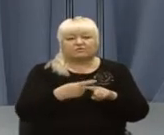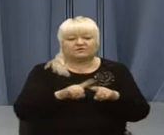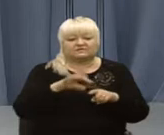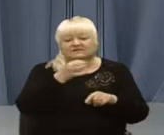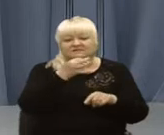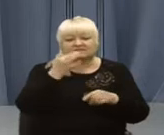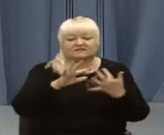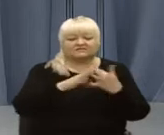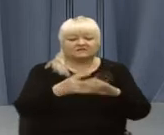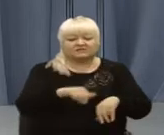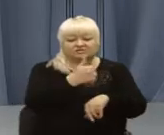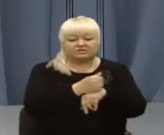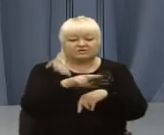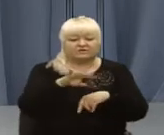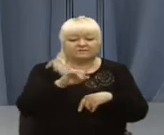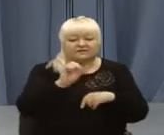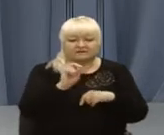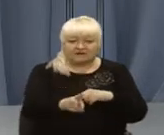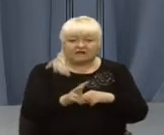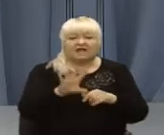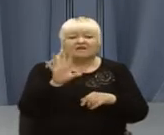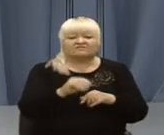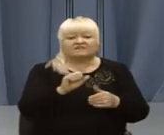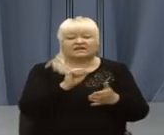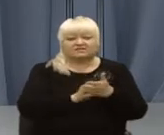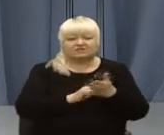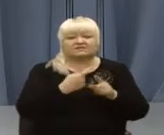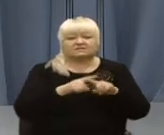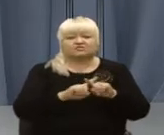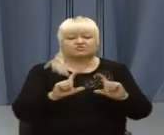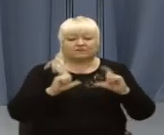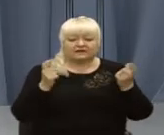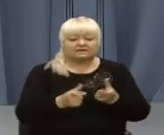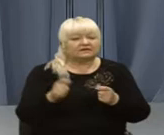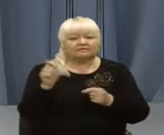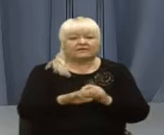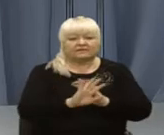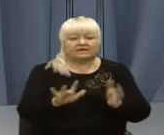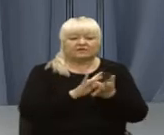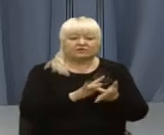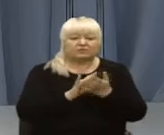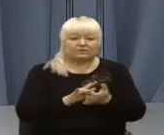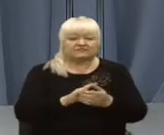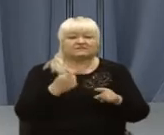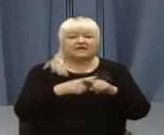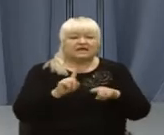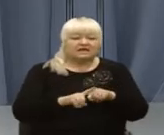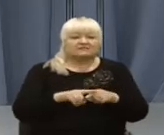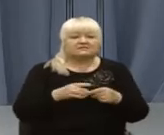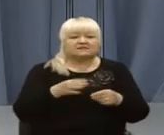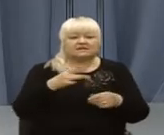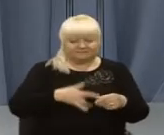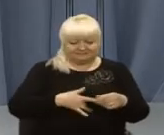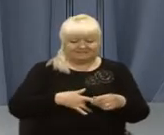Східниці Іван Піляк. Усе тому, що через карантин у Східницю не приїхали туристи. Східниця – це бальнеологічний курорт і основні